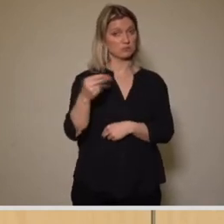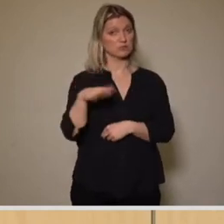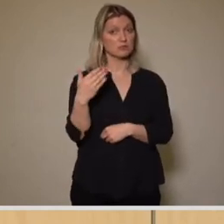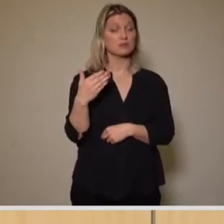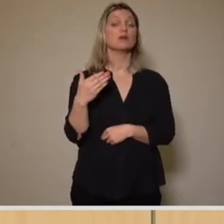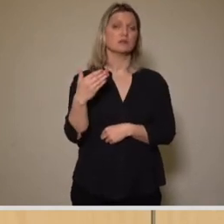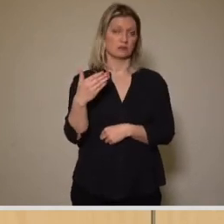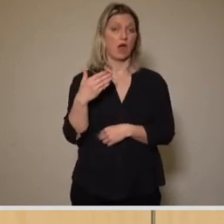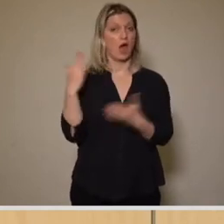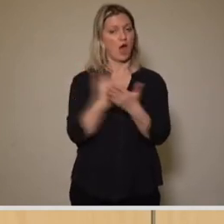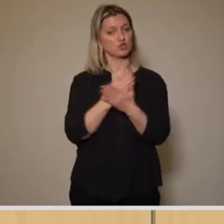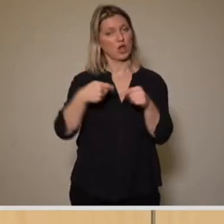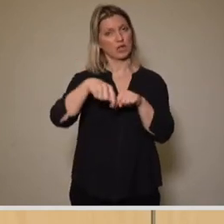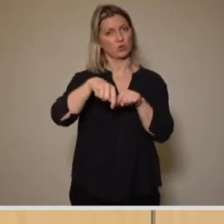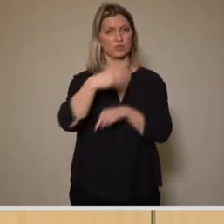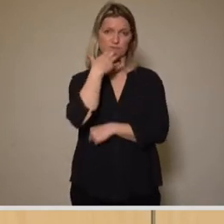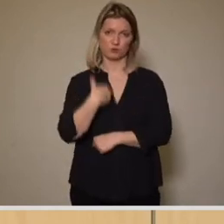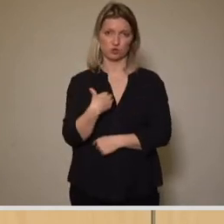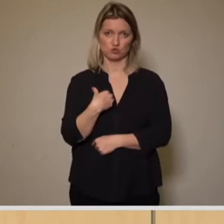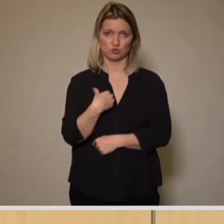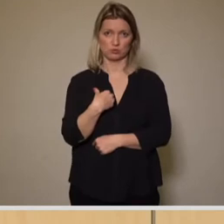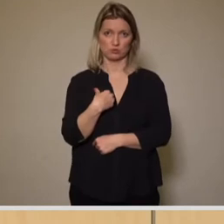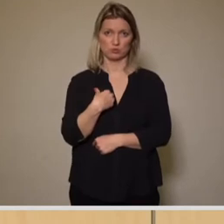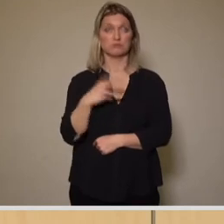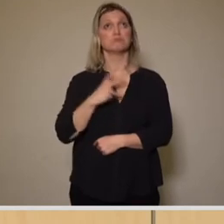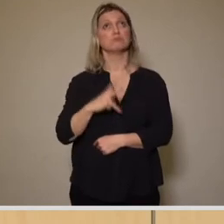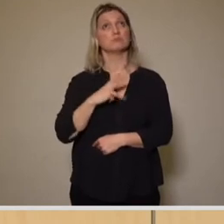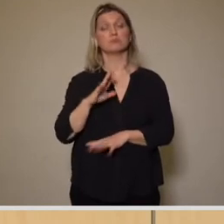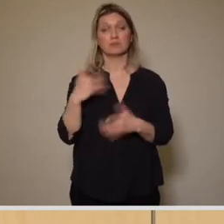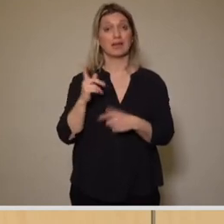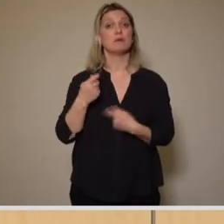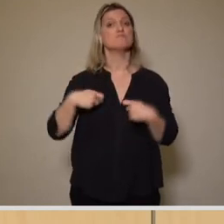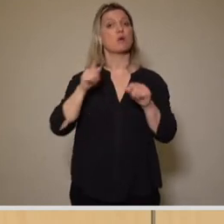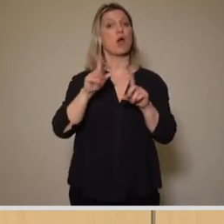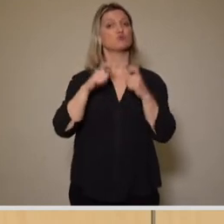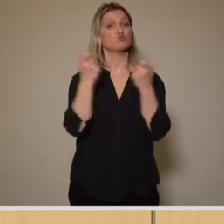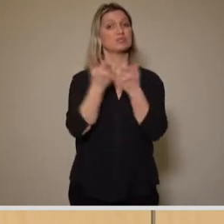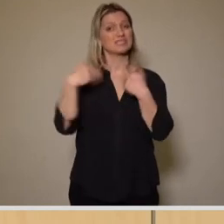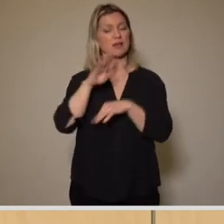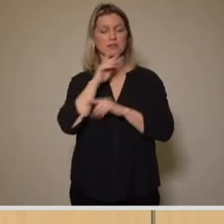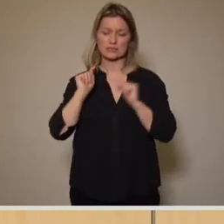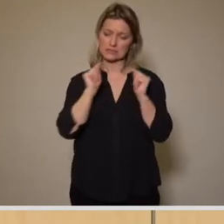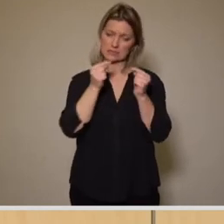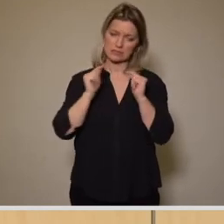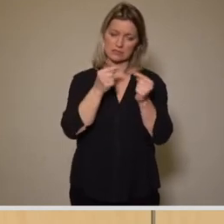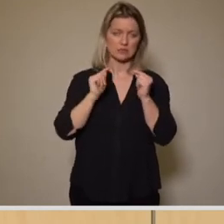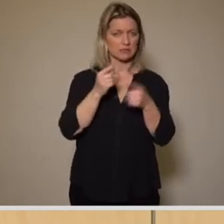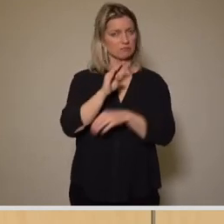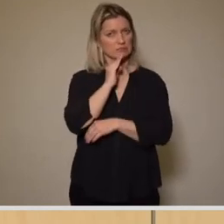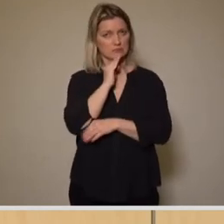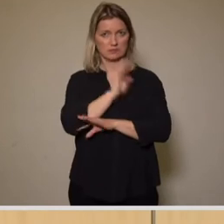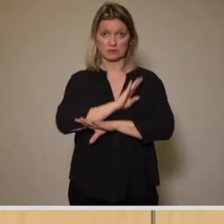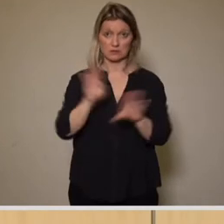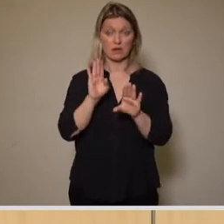Entscheidung treffen, nämlich sehr, sehr zeitnah. Wir haben das im Bauausschuss sehr, sehr umfangreich diskutiert. Es ist unverkennbar, das Gebäude